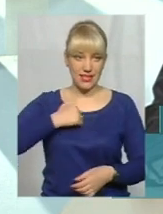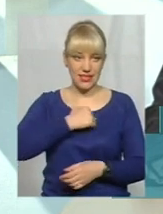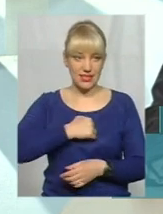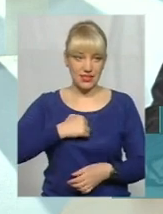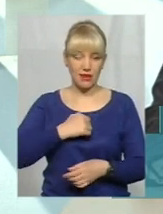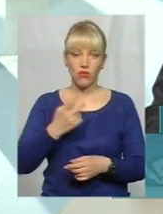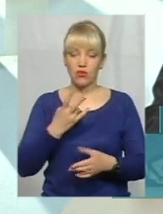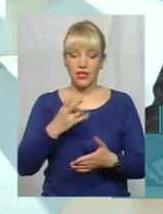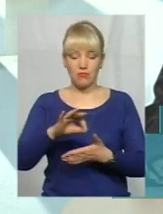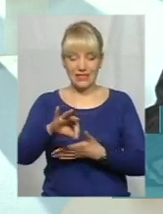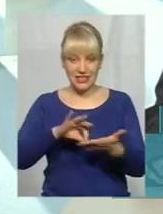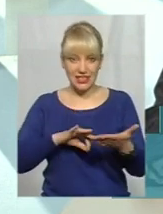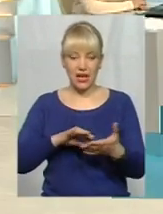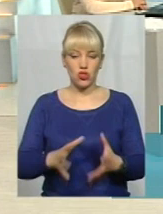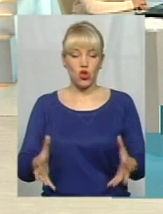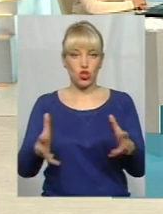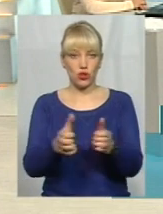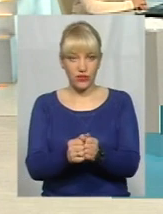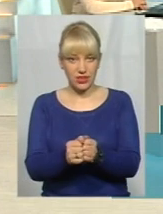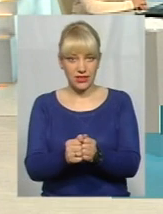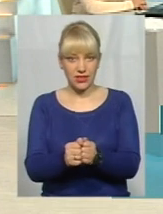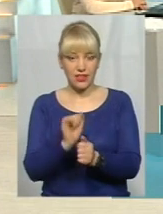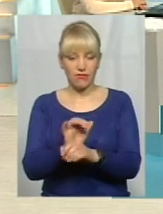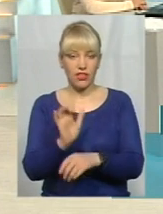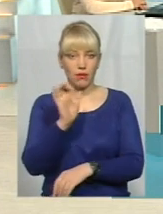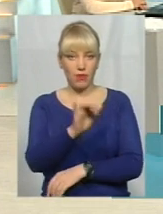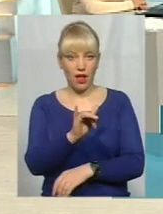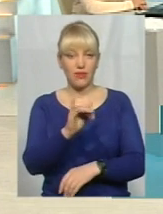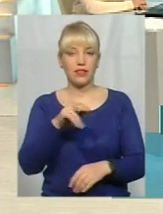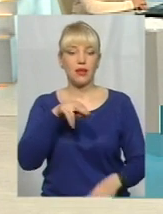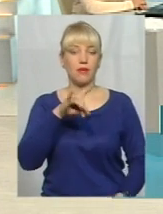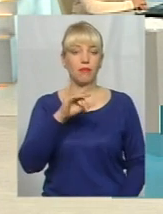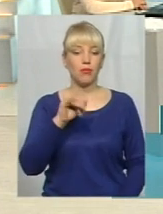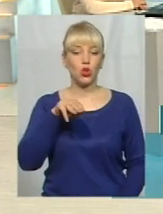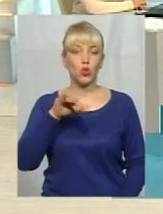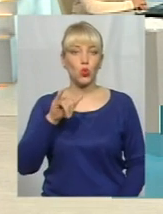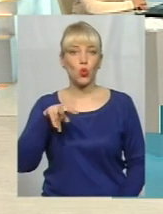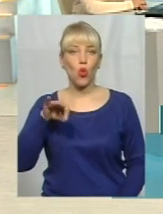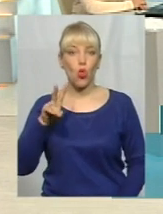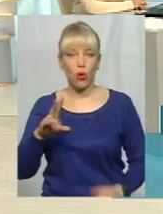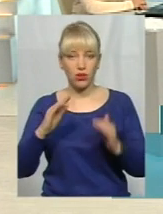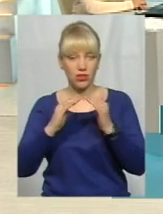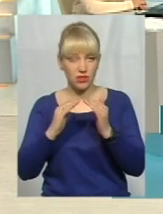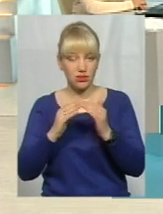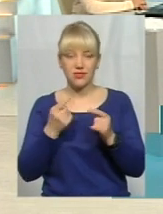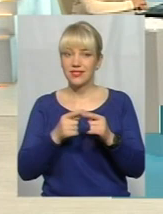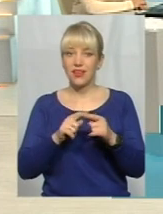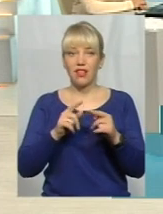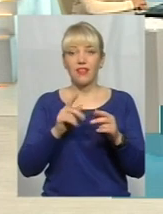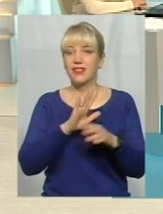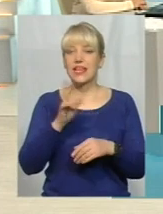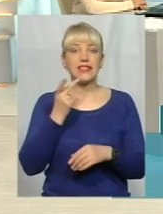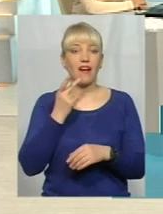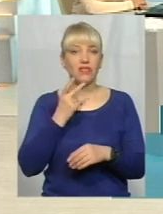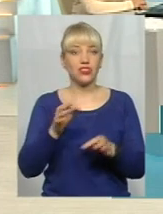її треба зразу приїхати, відловити і відправити до притулку, ну це не завжди вірно. Але так, є